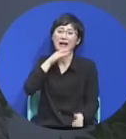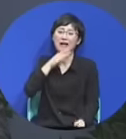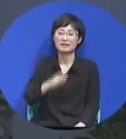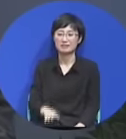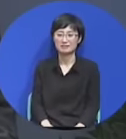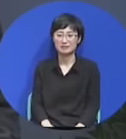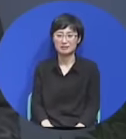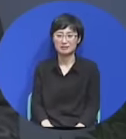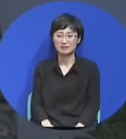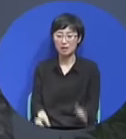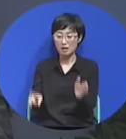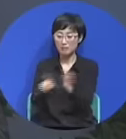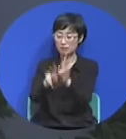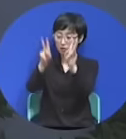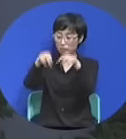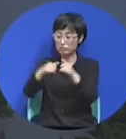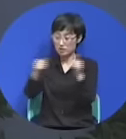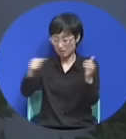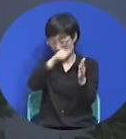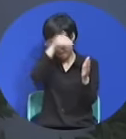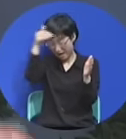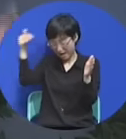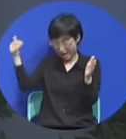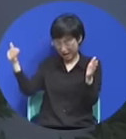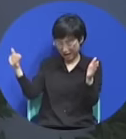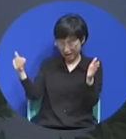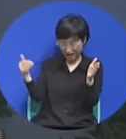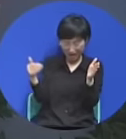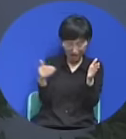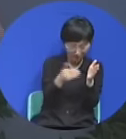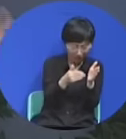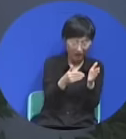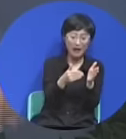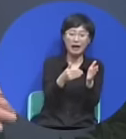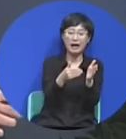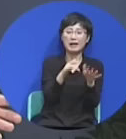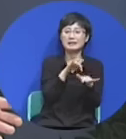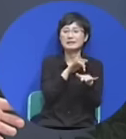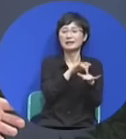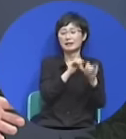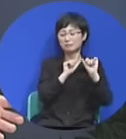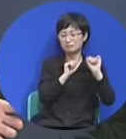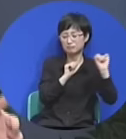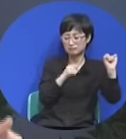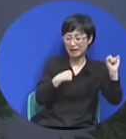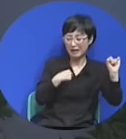불신자가 살 때는 모릅니다 다 살고 나면 내가 뭔가의 흑암에 잡혀 있었구나